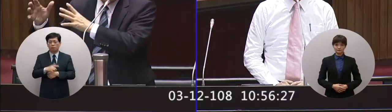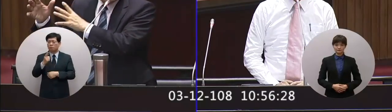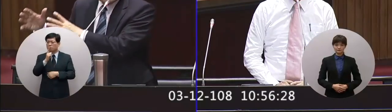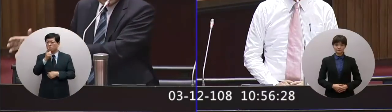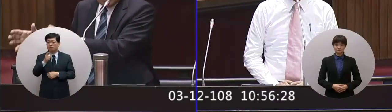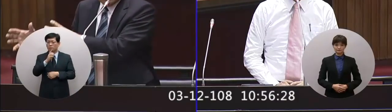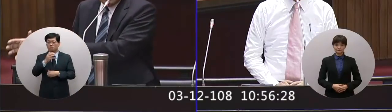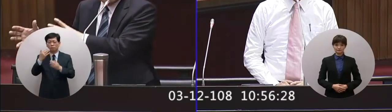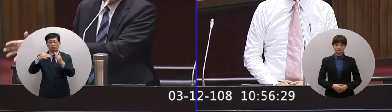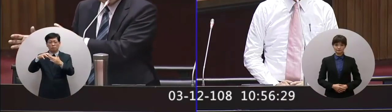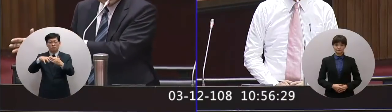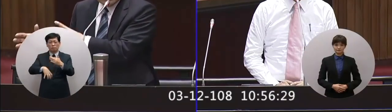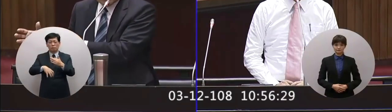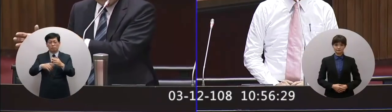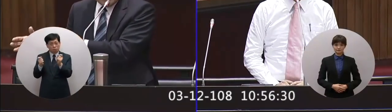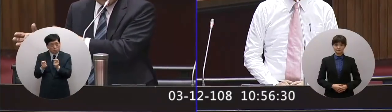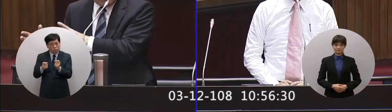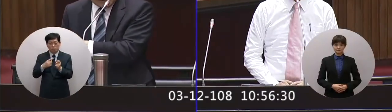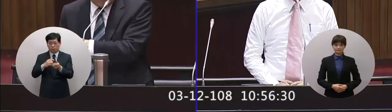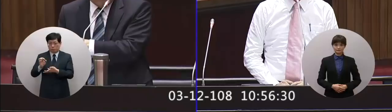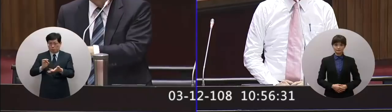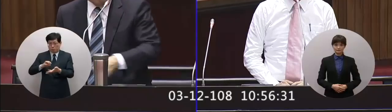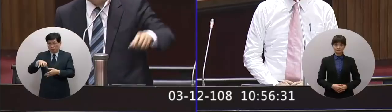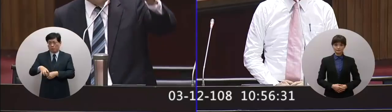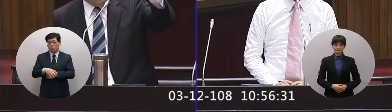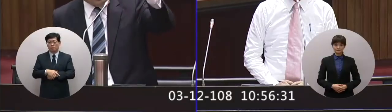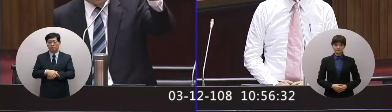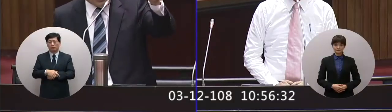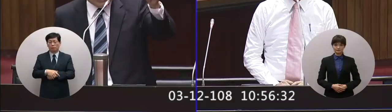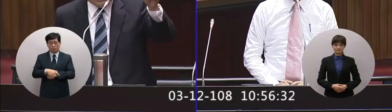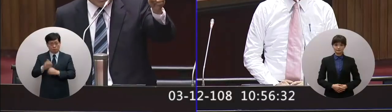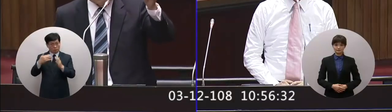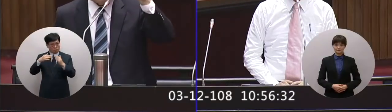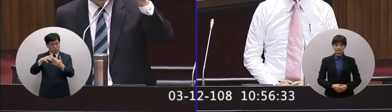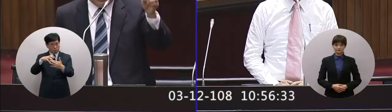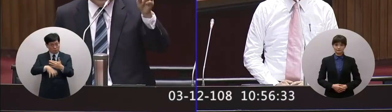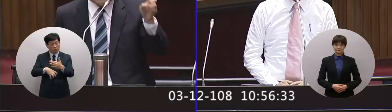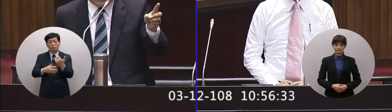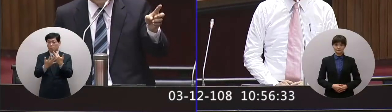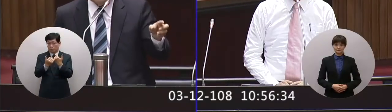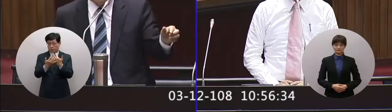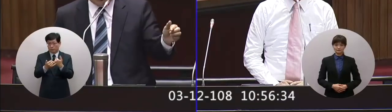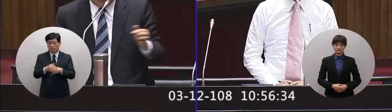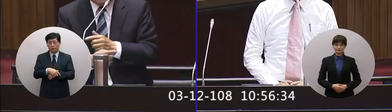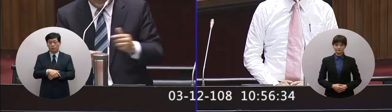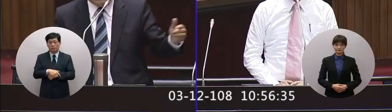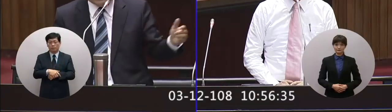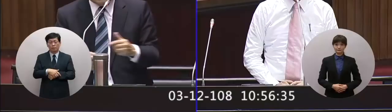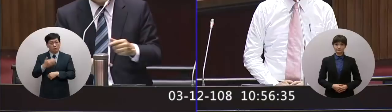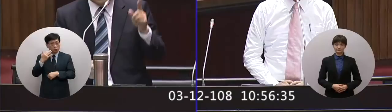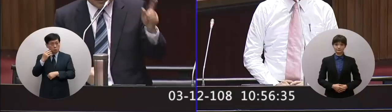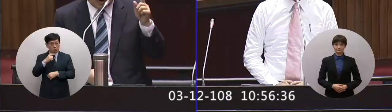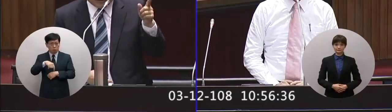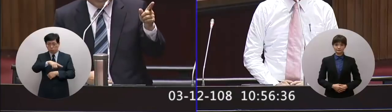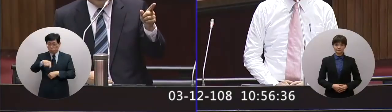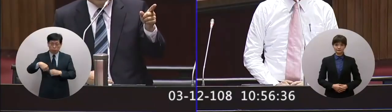只是校園附近的販賣管道對於學校學生同裁